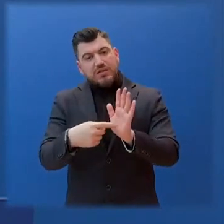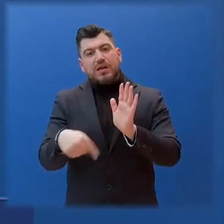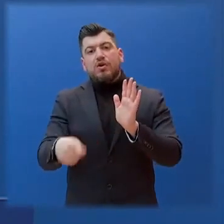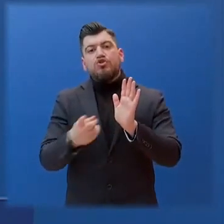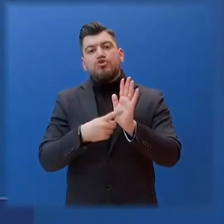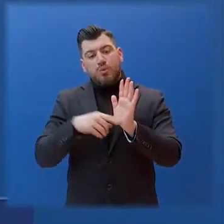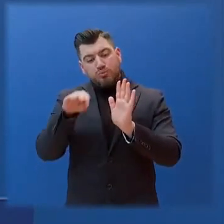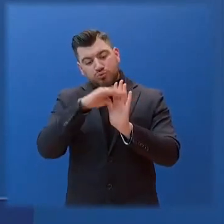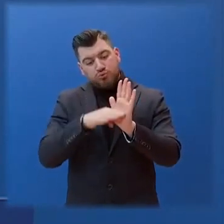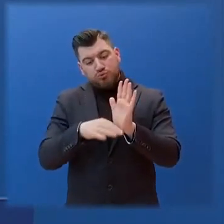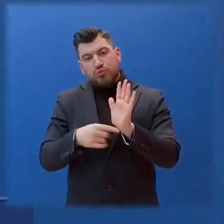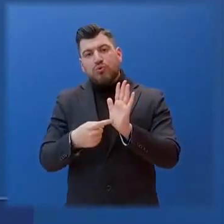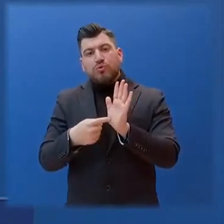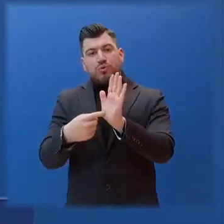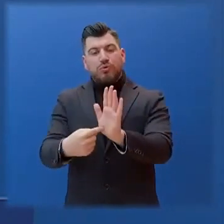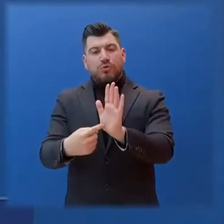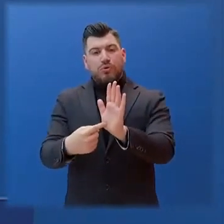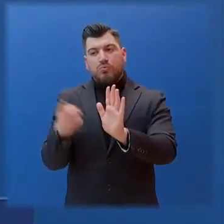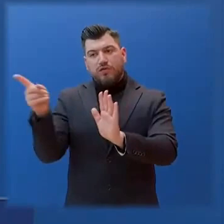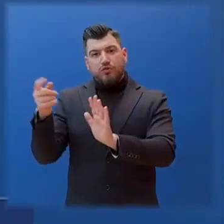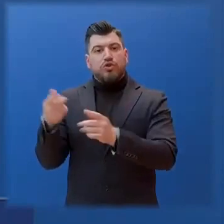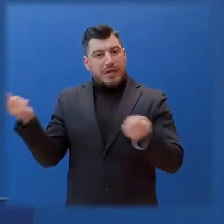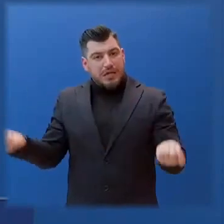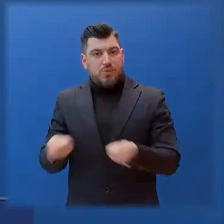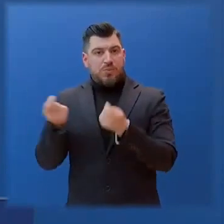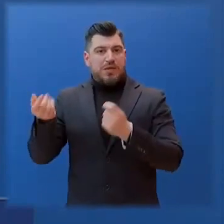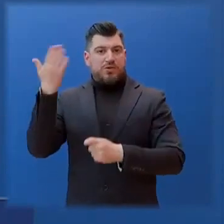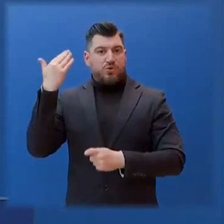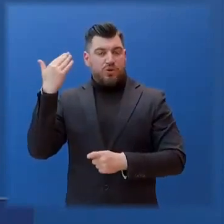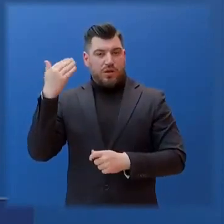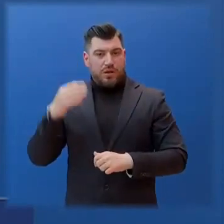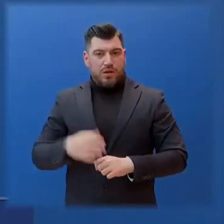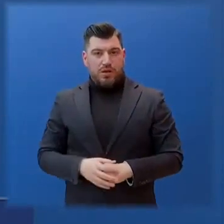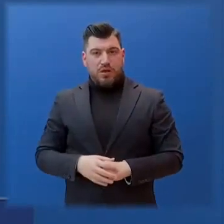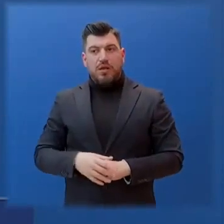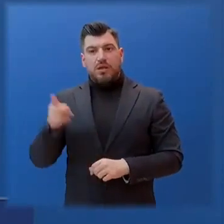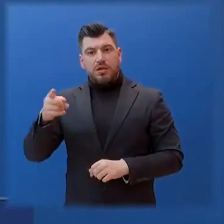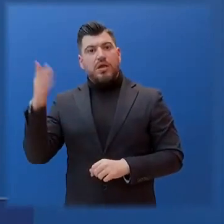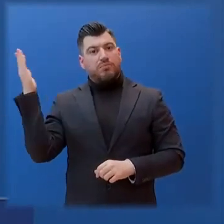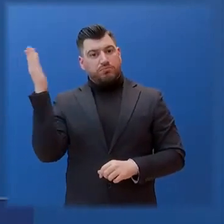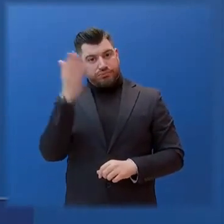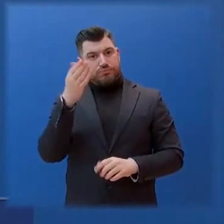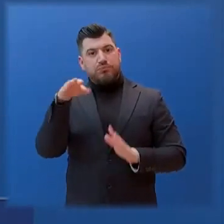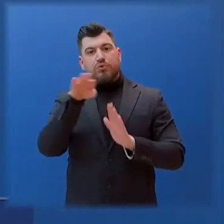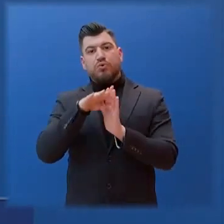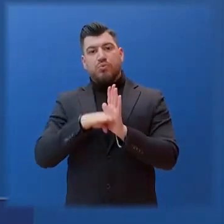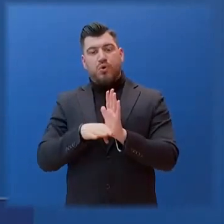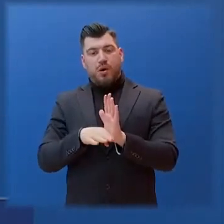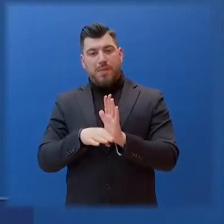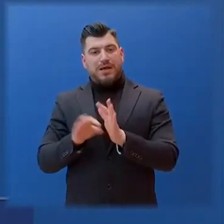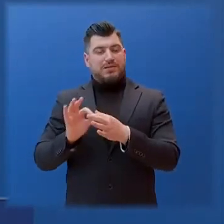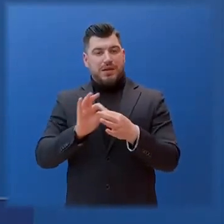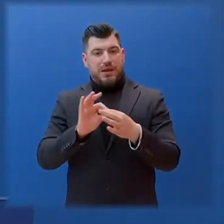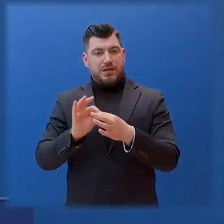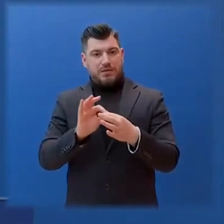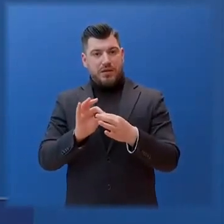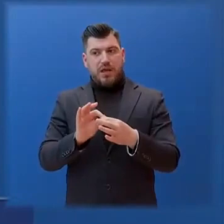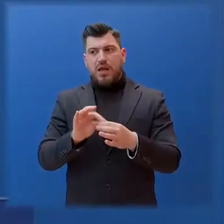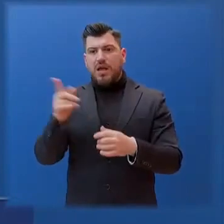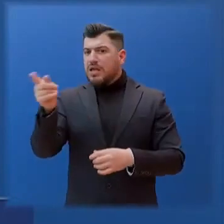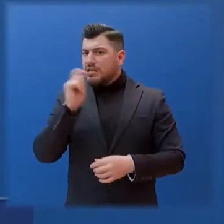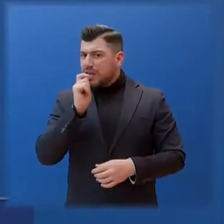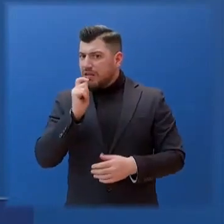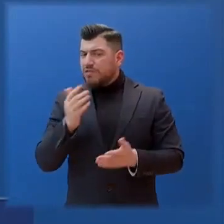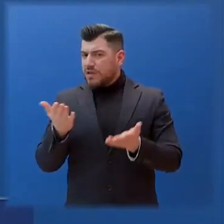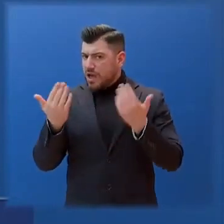υποψίες καταχρηστικής αντιμετώπισης του προγράμματος συνεργασία. Δεν έδωσε συνέντευξη,